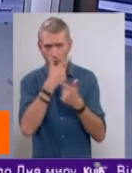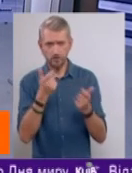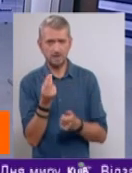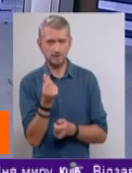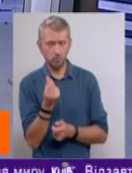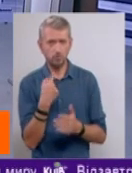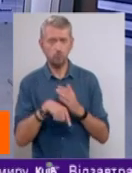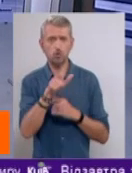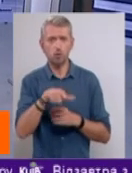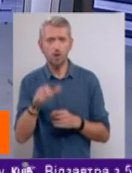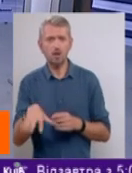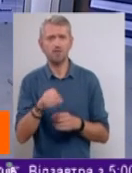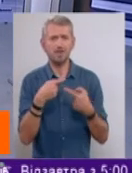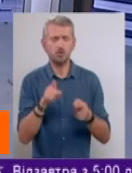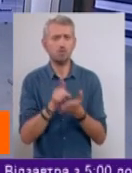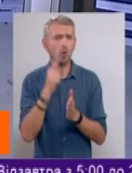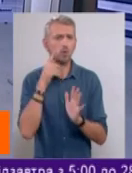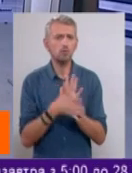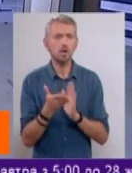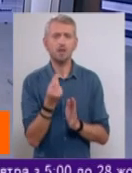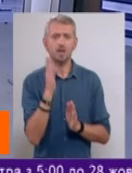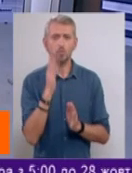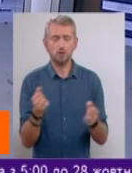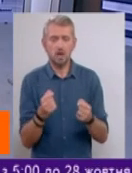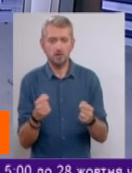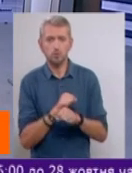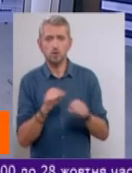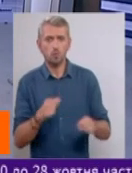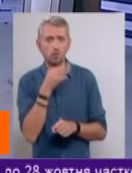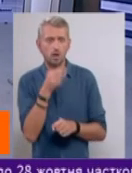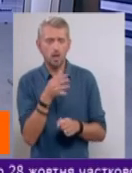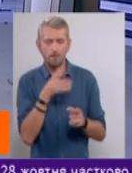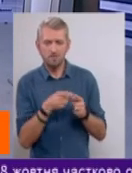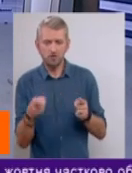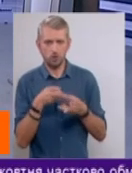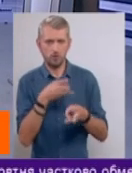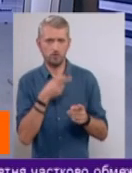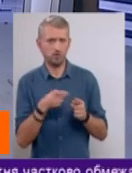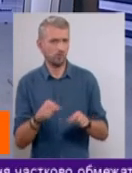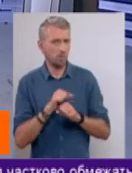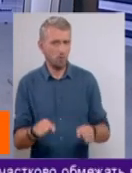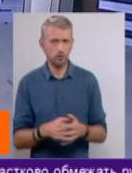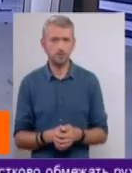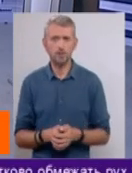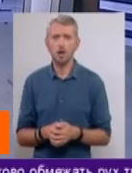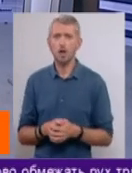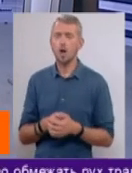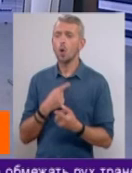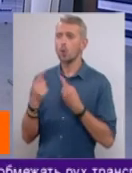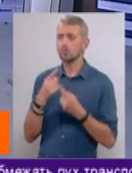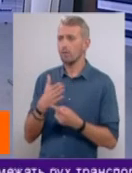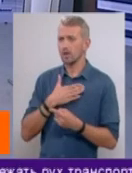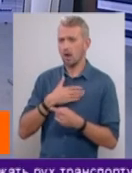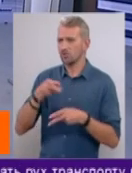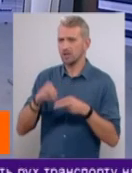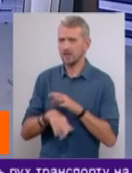тому що громадяни і всі інші мають розуміти, яка ціна буде на зиму. Це не можна сказати вже під час опалювального сезону. Отож, розмова наша, звичайно, не